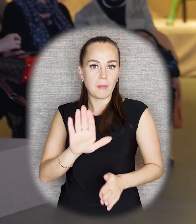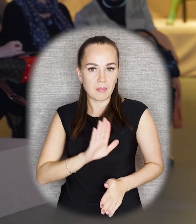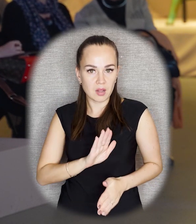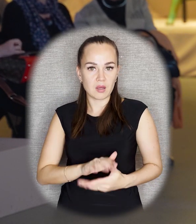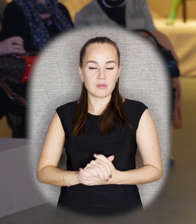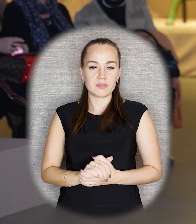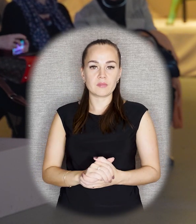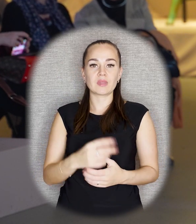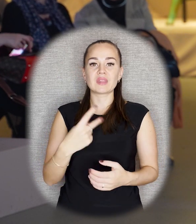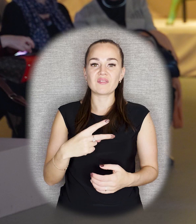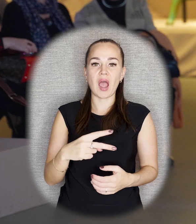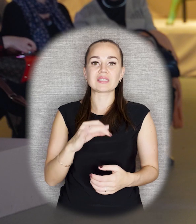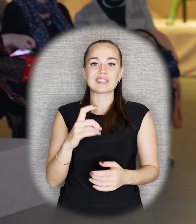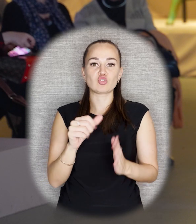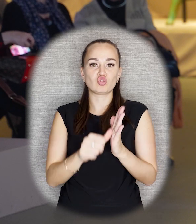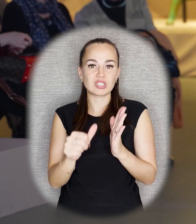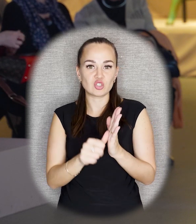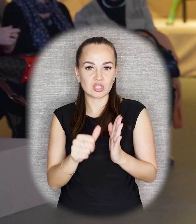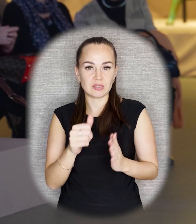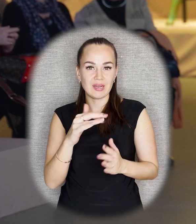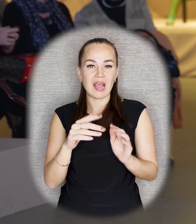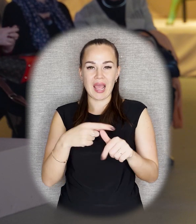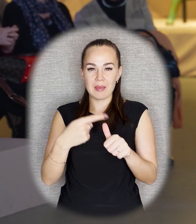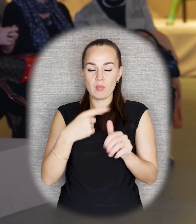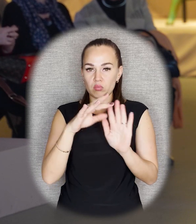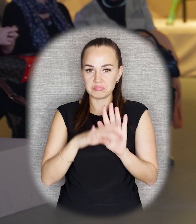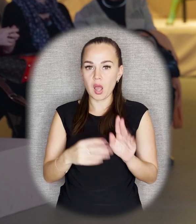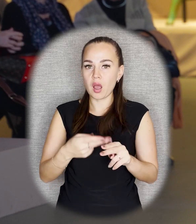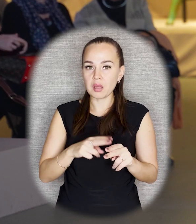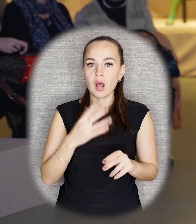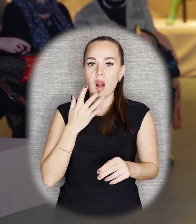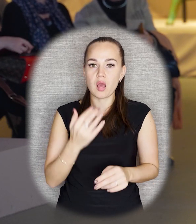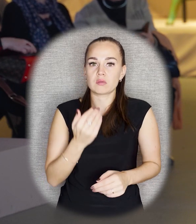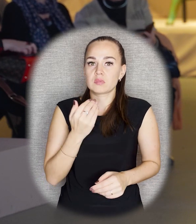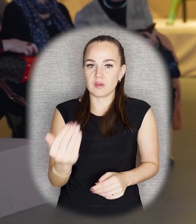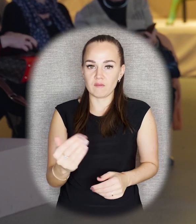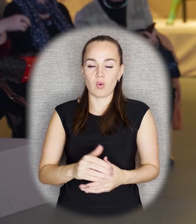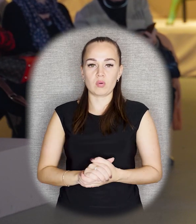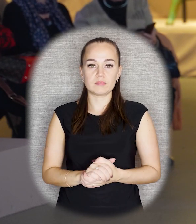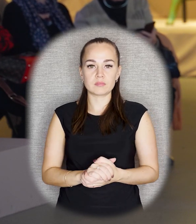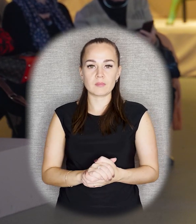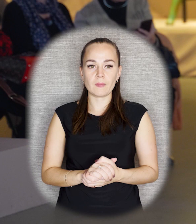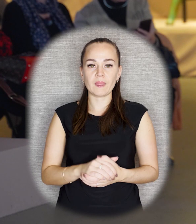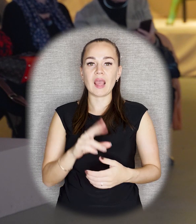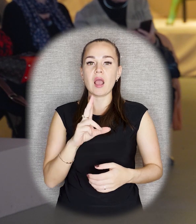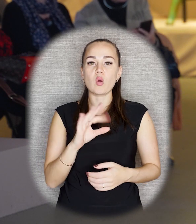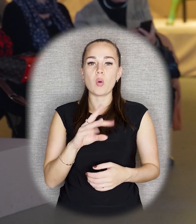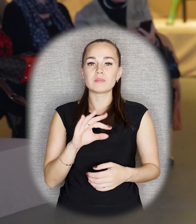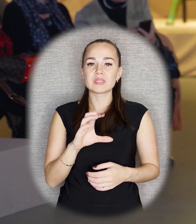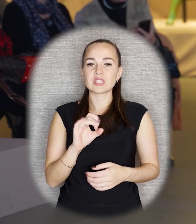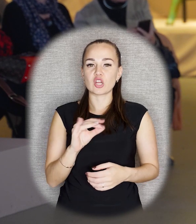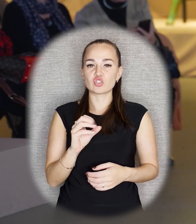20 из 66 имен – это иностранцы. Всего два женских имени в списке. Это Вера Комиссаржевская